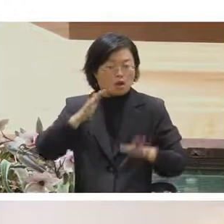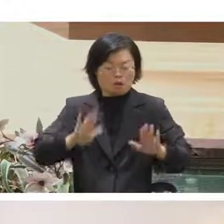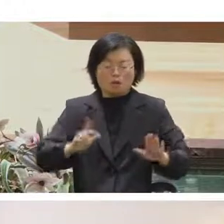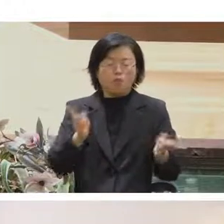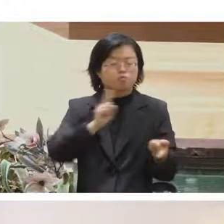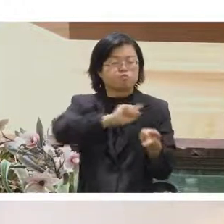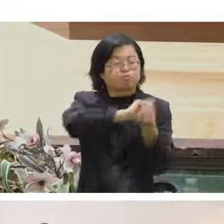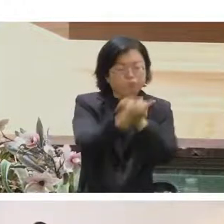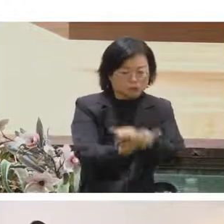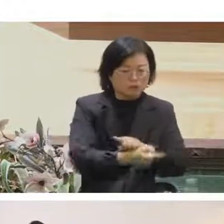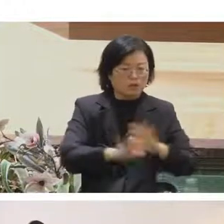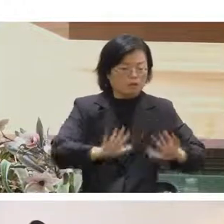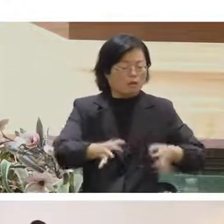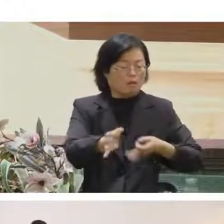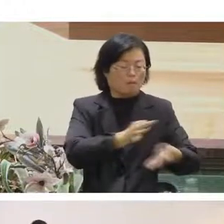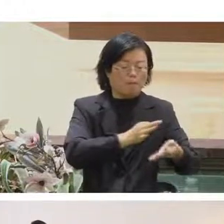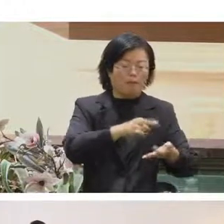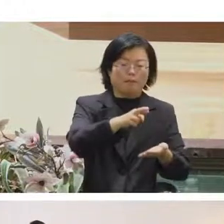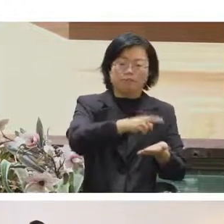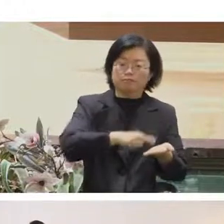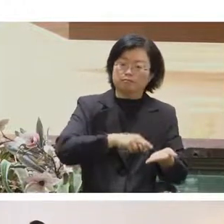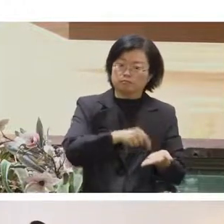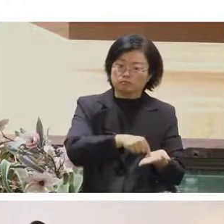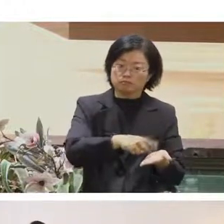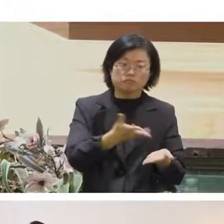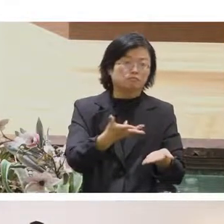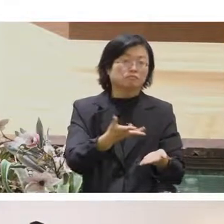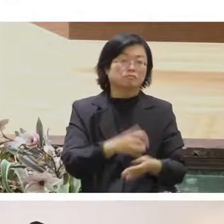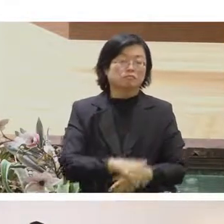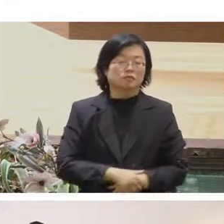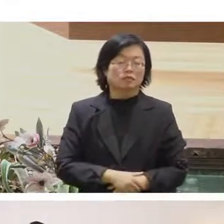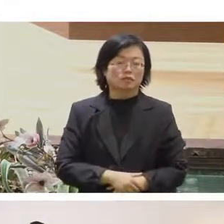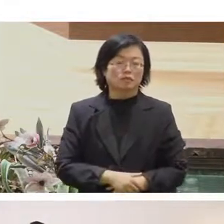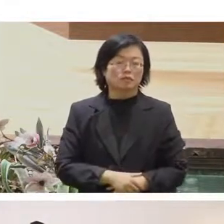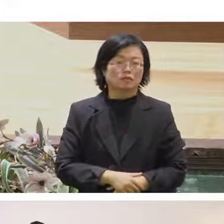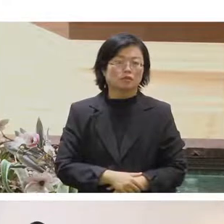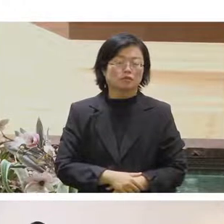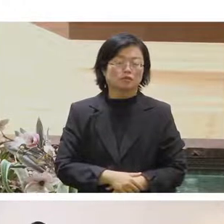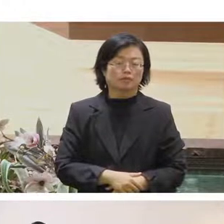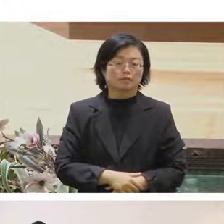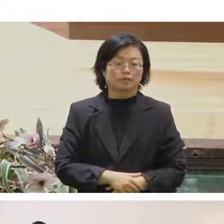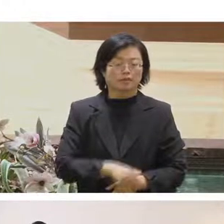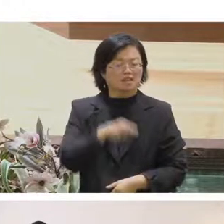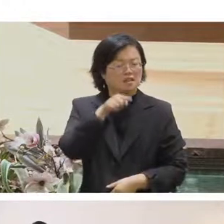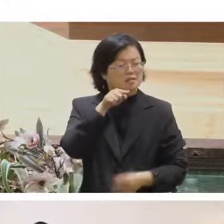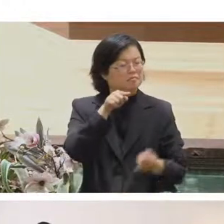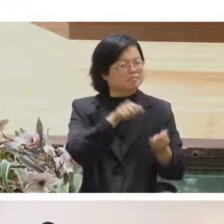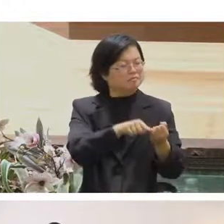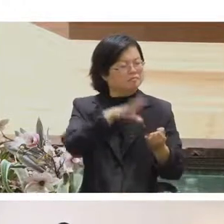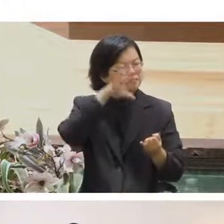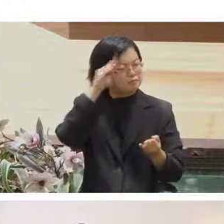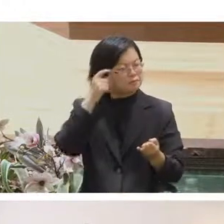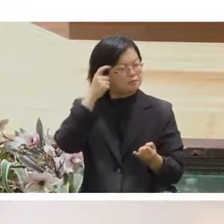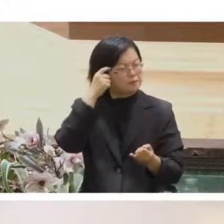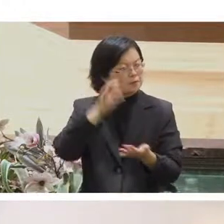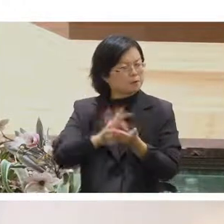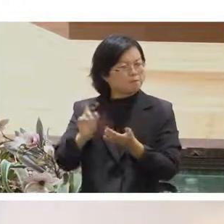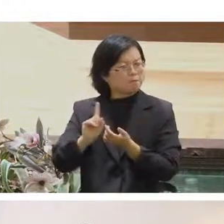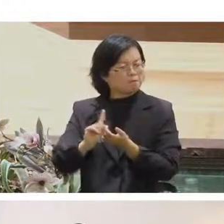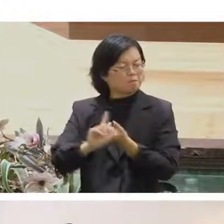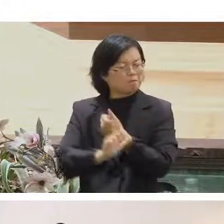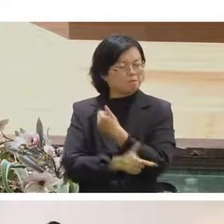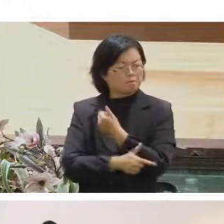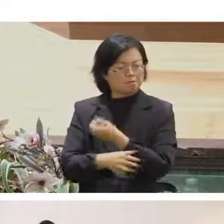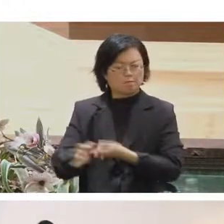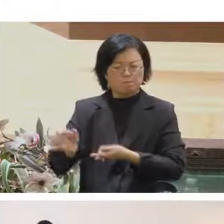的話然後我是你是賣筆的人我是賣就是可能潛在會買筆的人你會怎麼樣想要賣這支筆所以